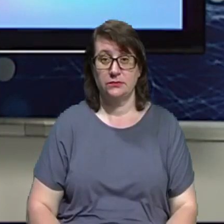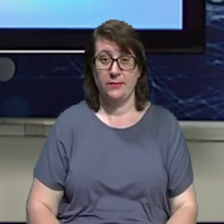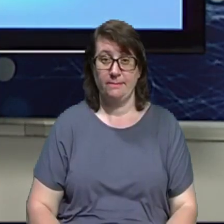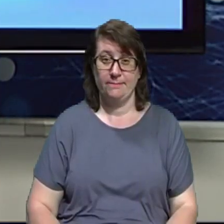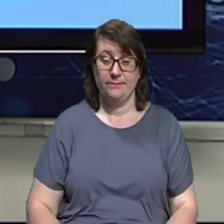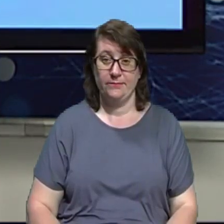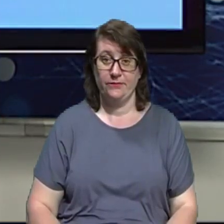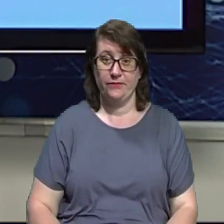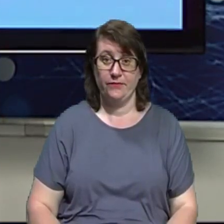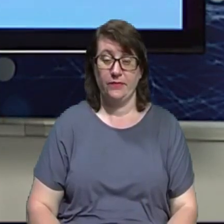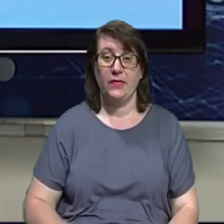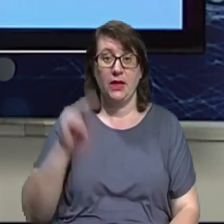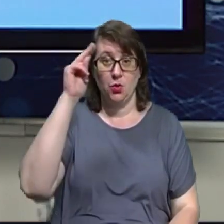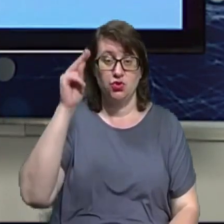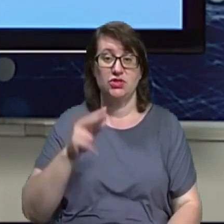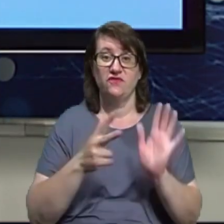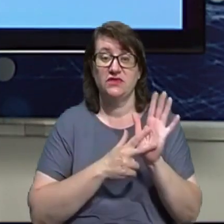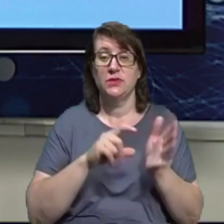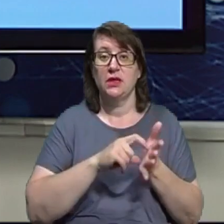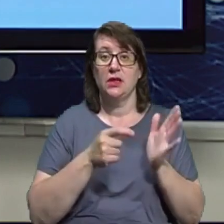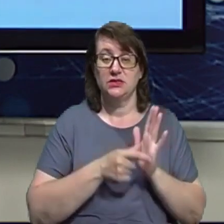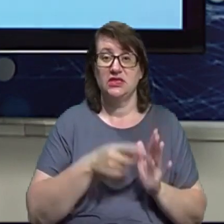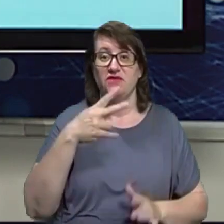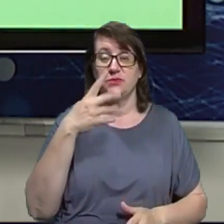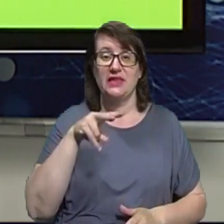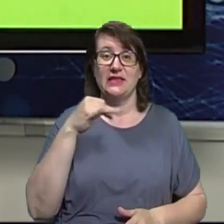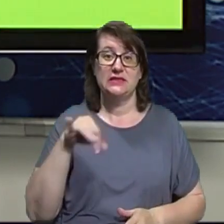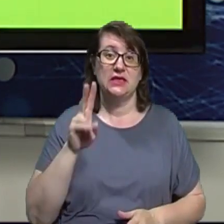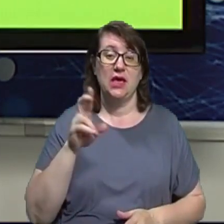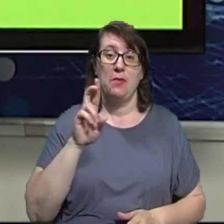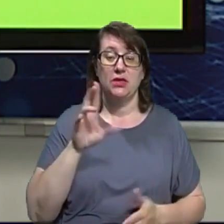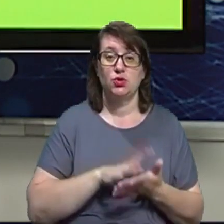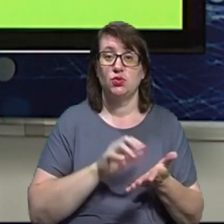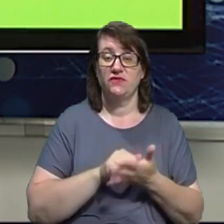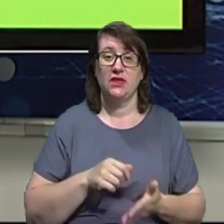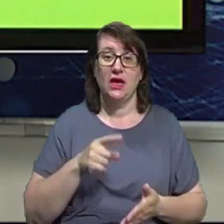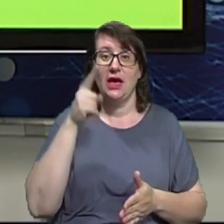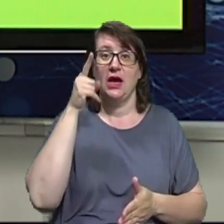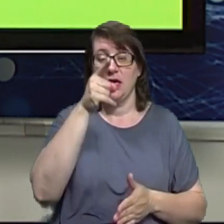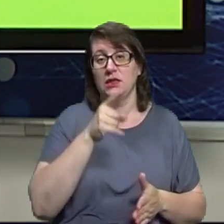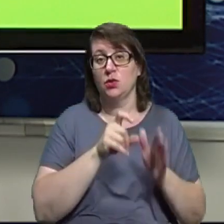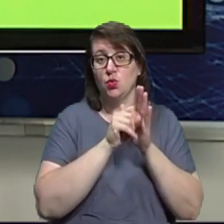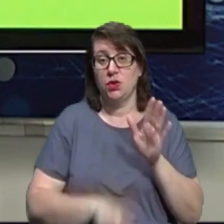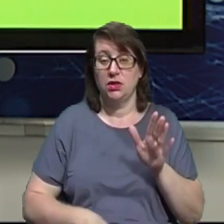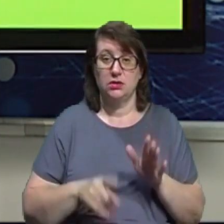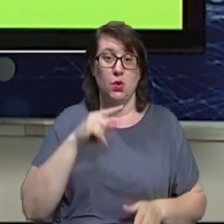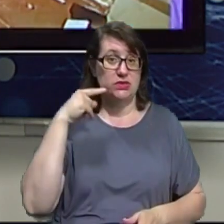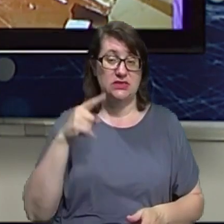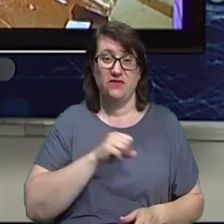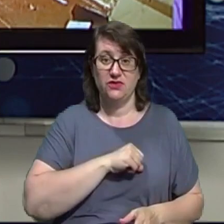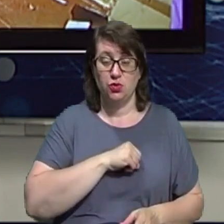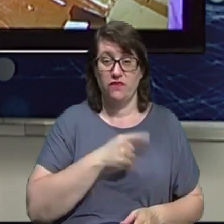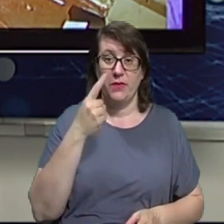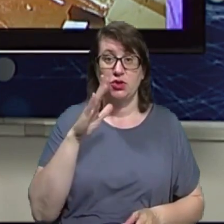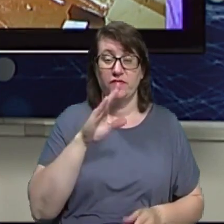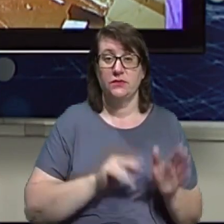Учні восьми класів 25-го ліцею, який в березні зруйнував ракетний удар російських військових, з 1 вересня навчатимуться в